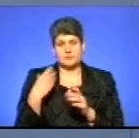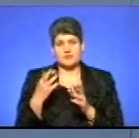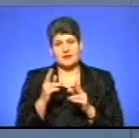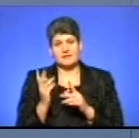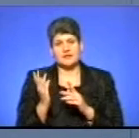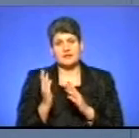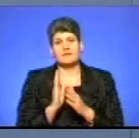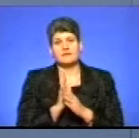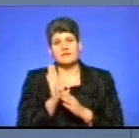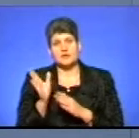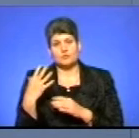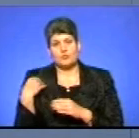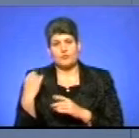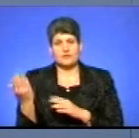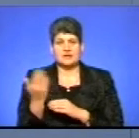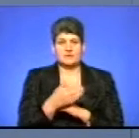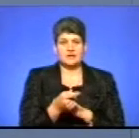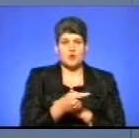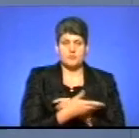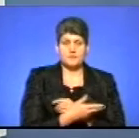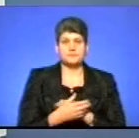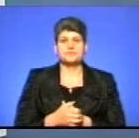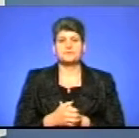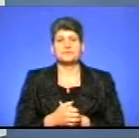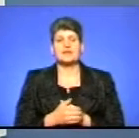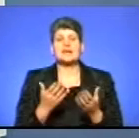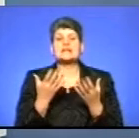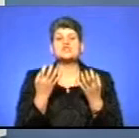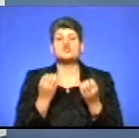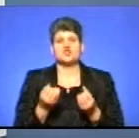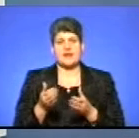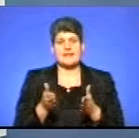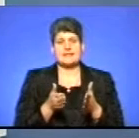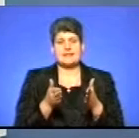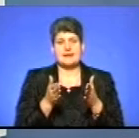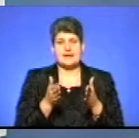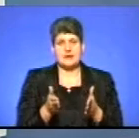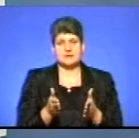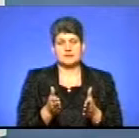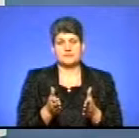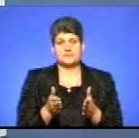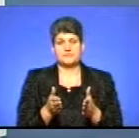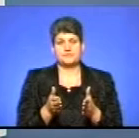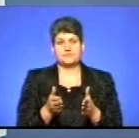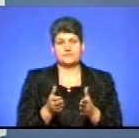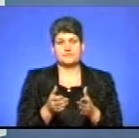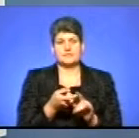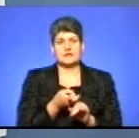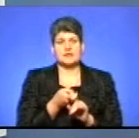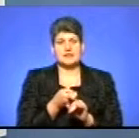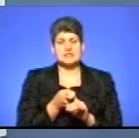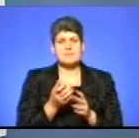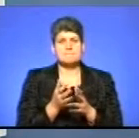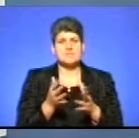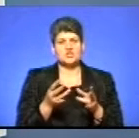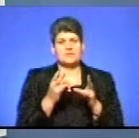як в напрямку Львова, так і в напрямку Тернополя. Які ще ділянки автошляхів на Тернопільщині належать до найбільш